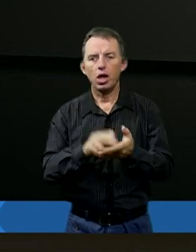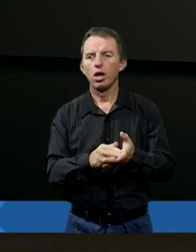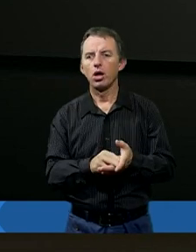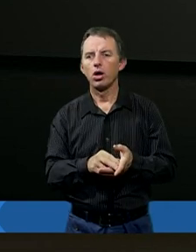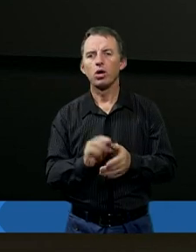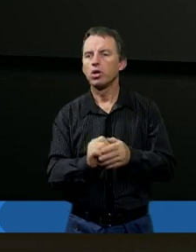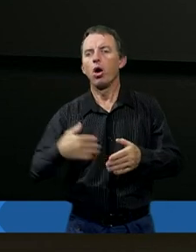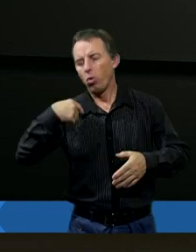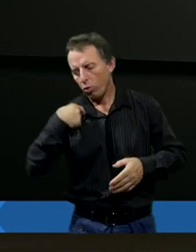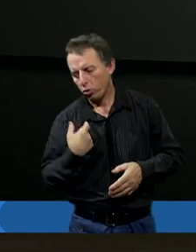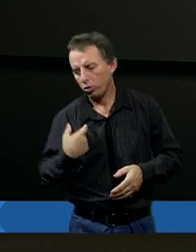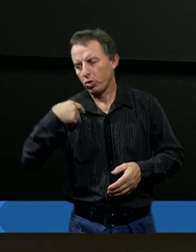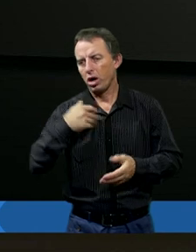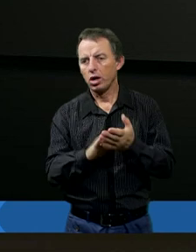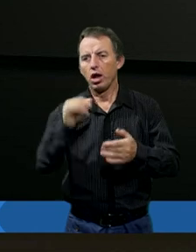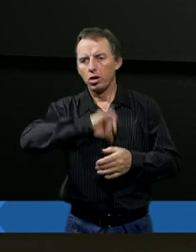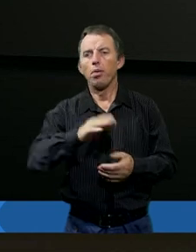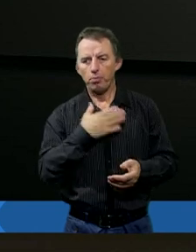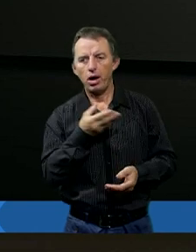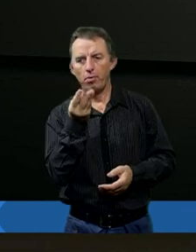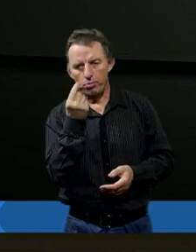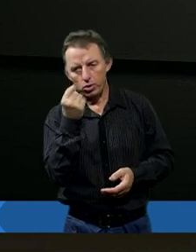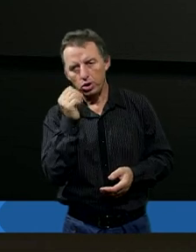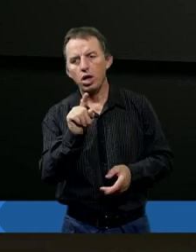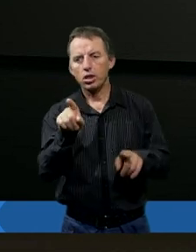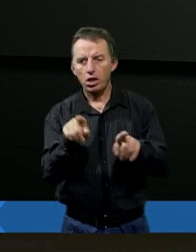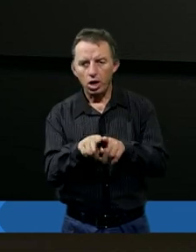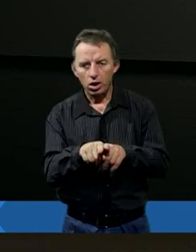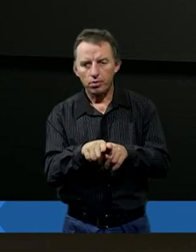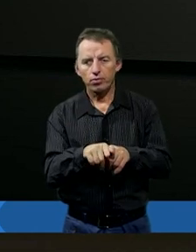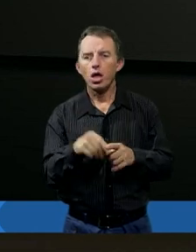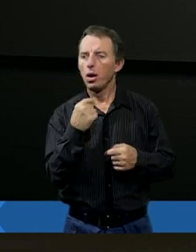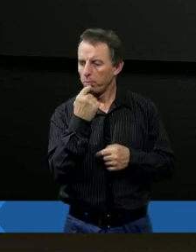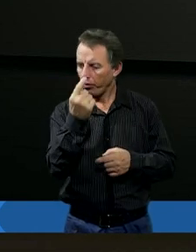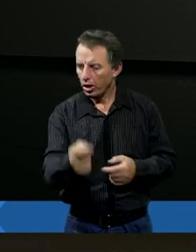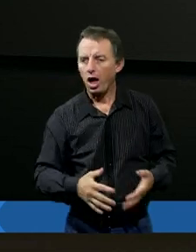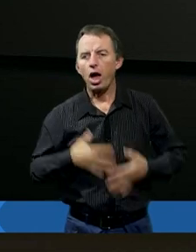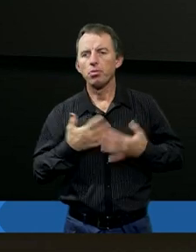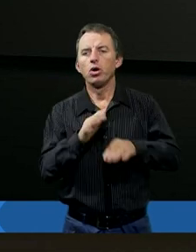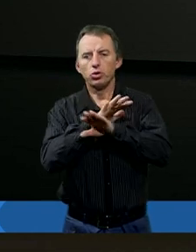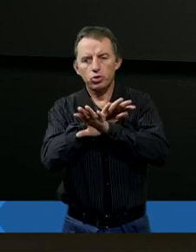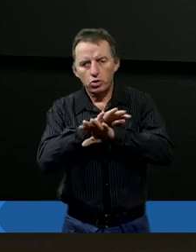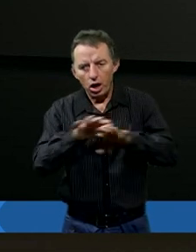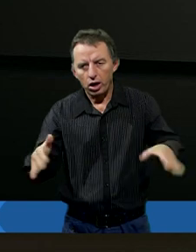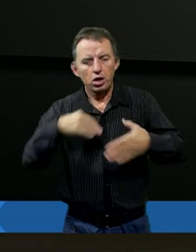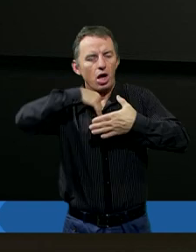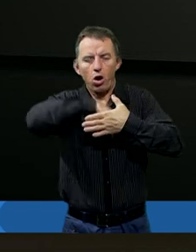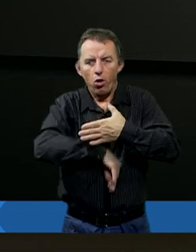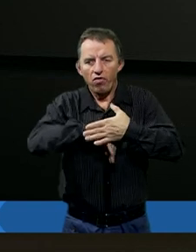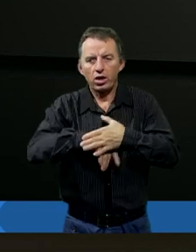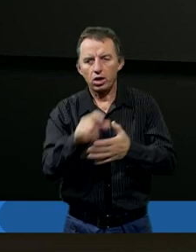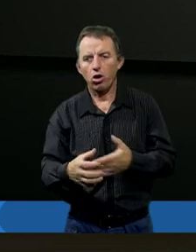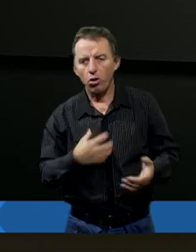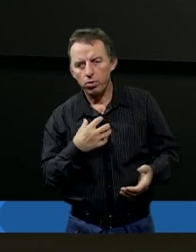zbytniego użalania się nad sobą, bo mamy pocieszyciela, ale też wyrażania tych emocji w sposób szczery, czyli nie chowania tego